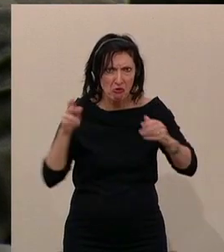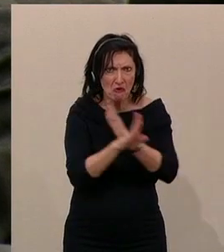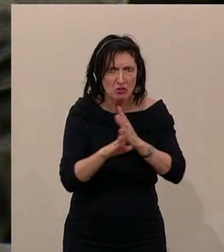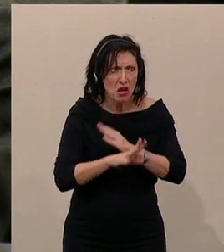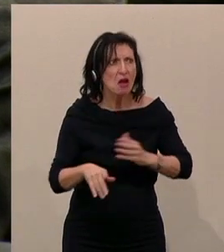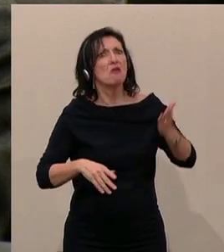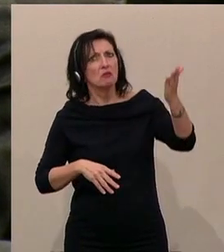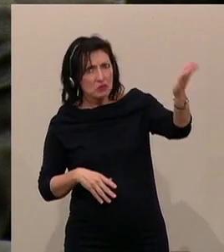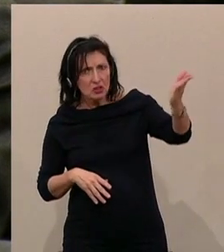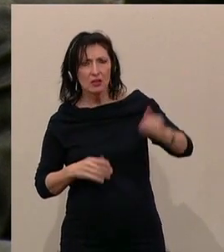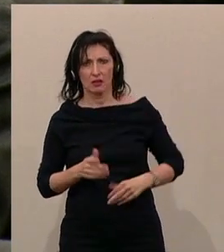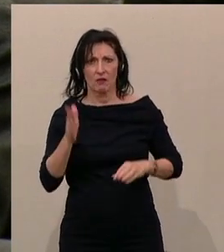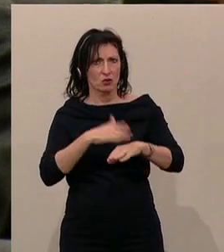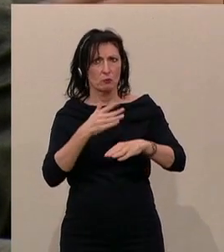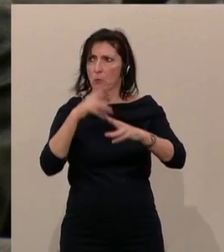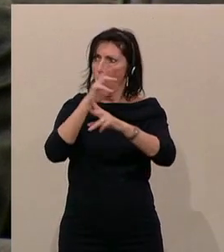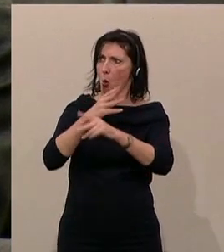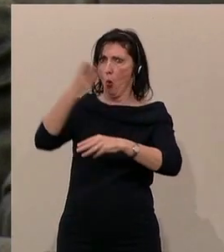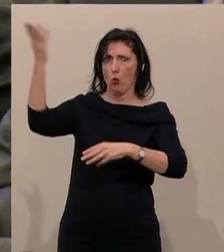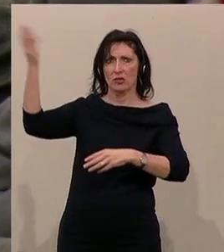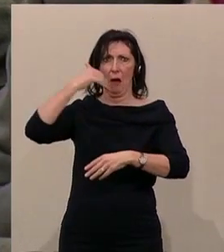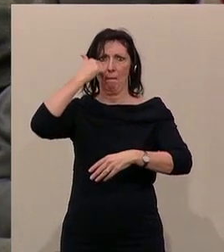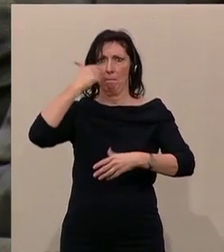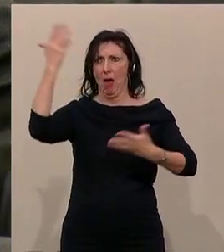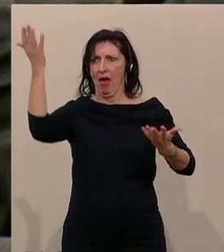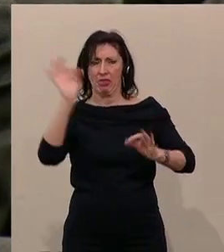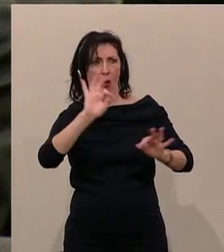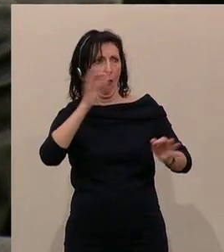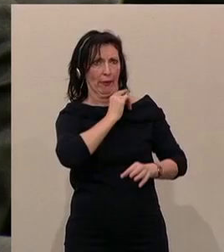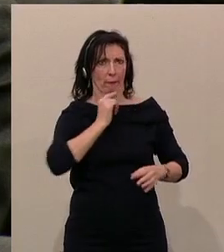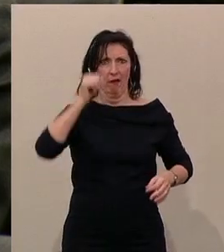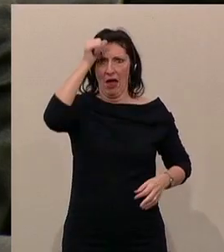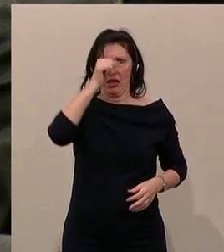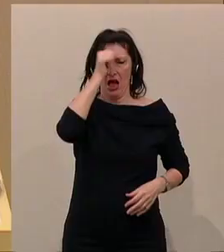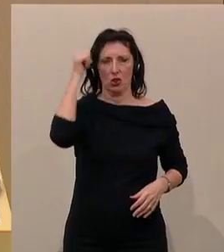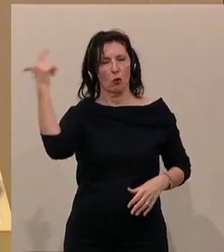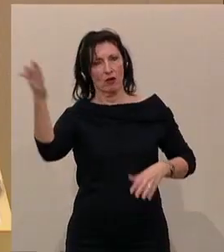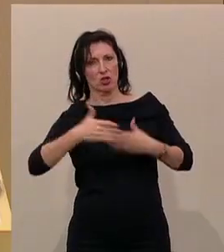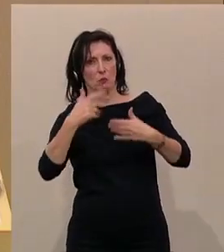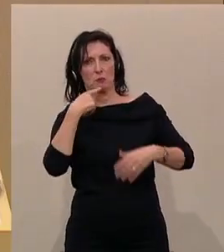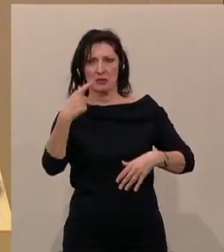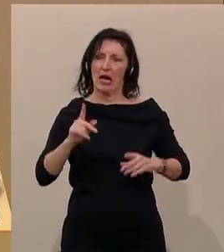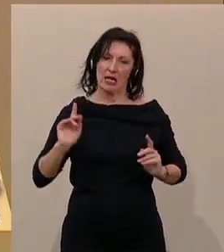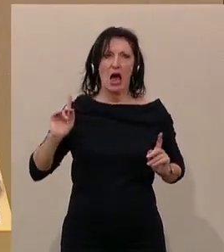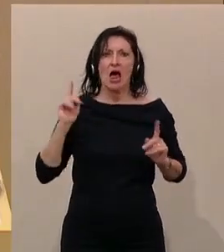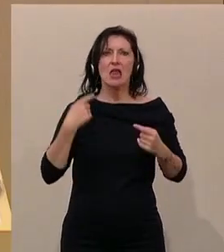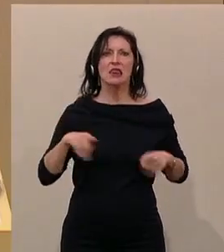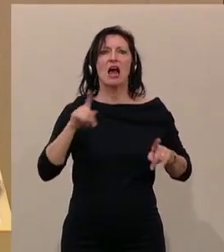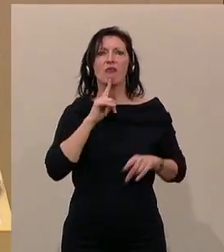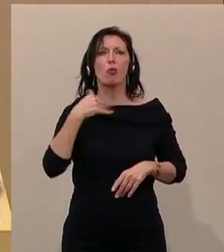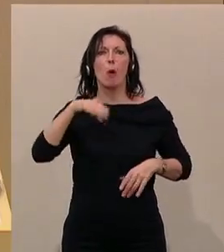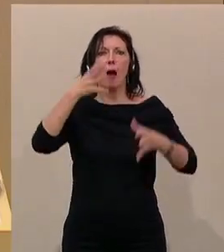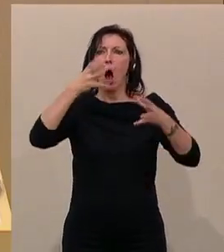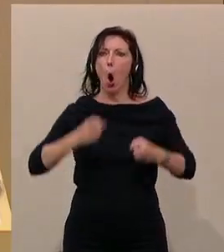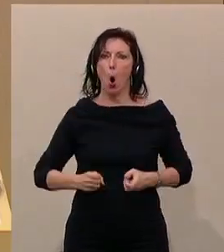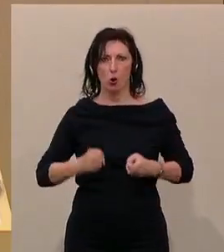wissen, wie sie reagieren würden, wenn irgendein österreichischer Mann oder ein katholischer Pfarrer hergehen würde und sagen würde, wir dürfen nur mehr Hosen